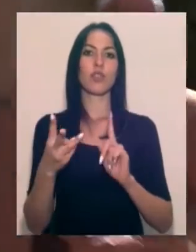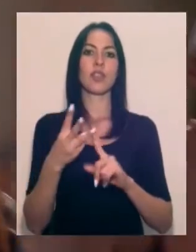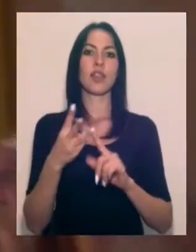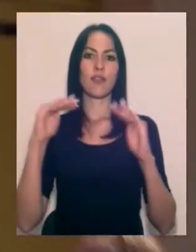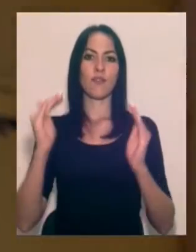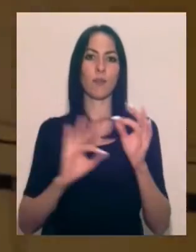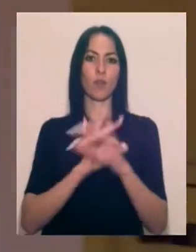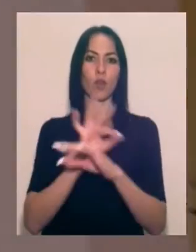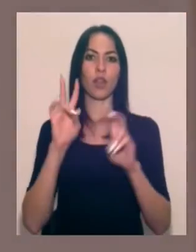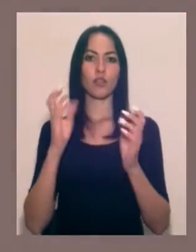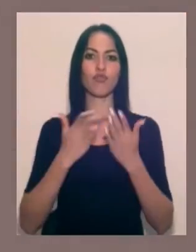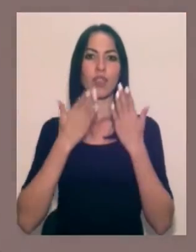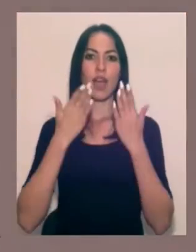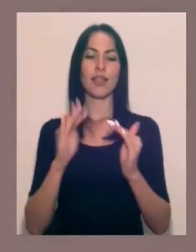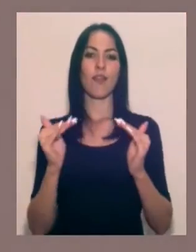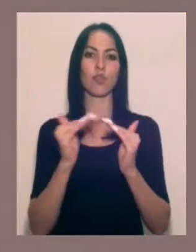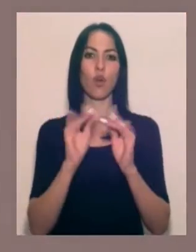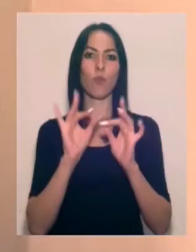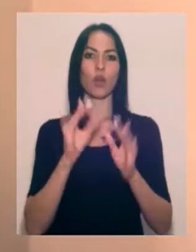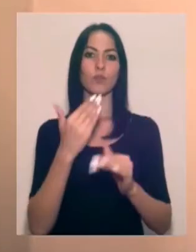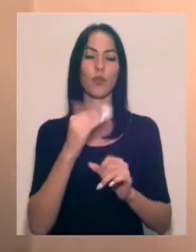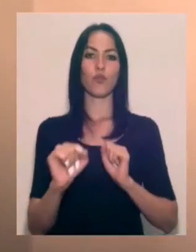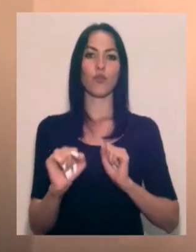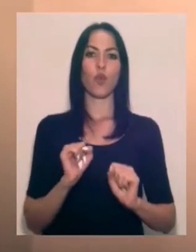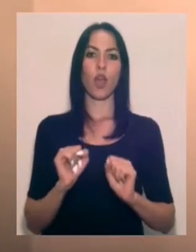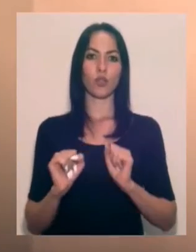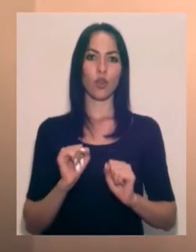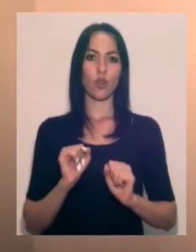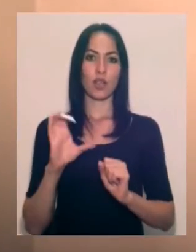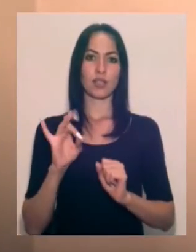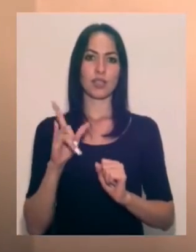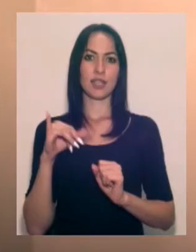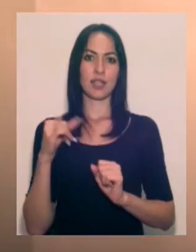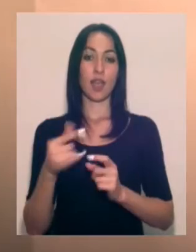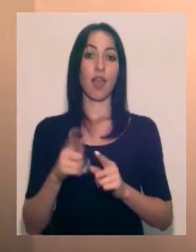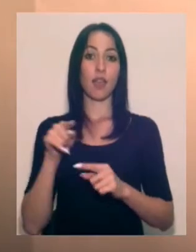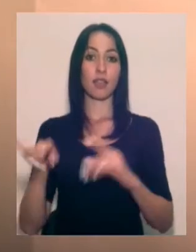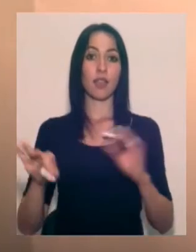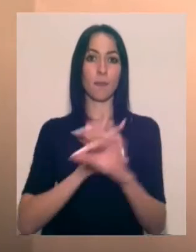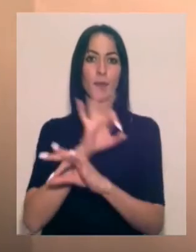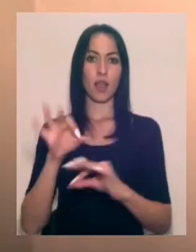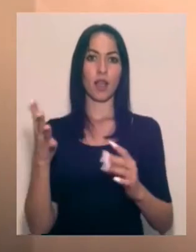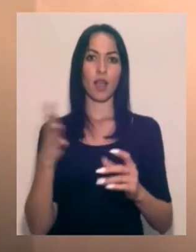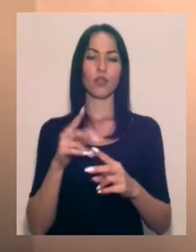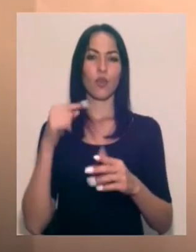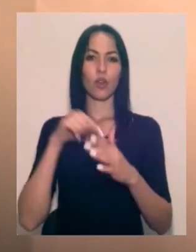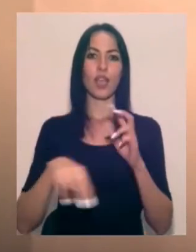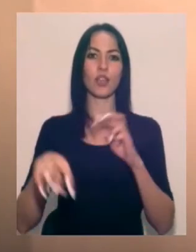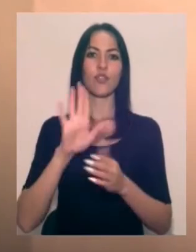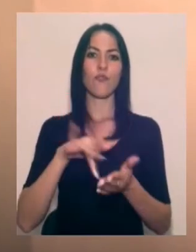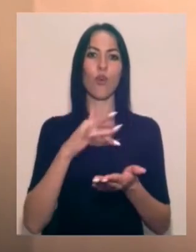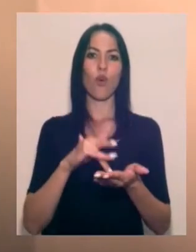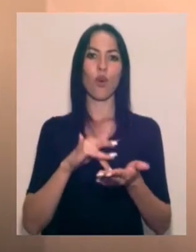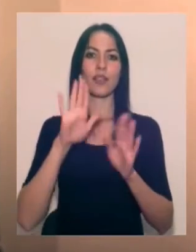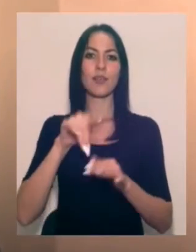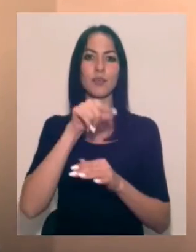розповів його куратор Сергій Ровінський. Проект, який отискиває в городі локации, які були подробним